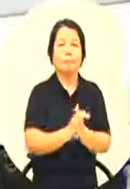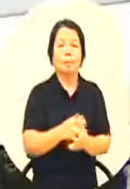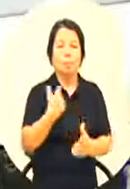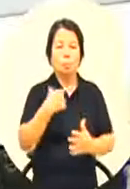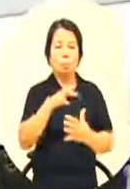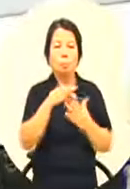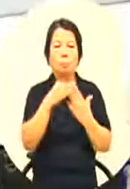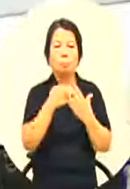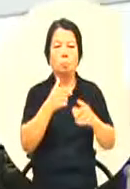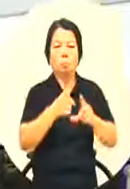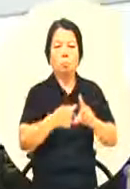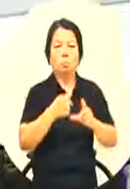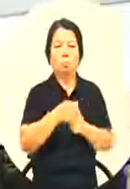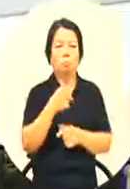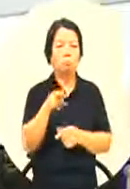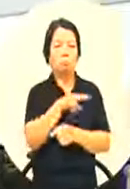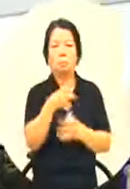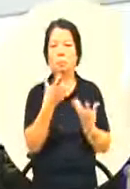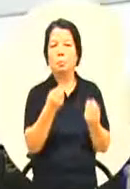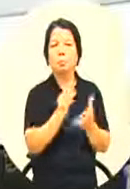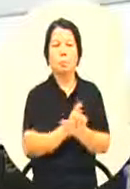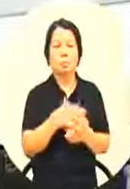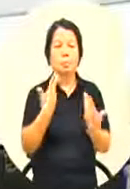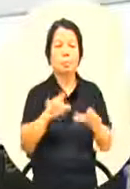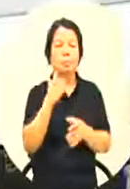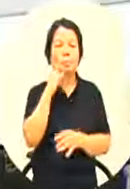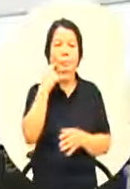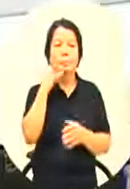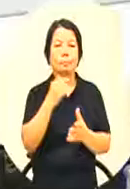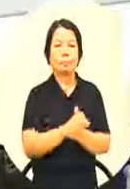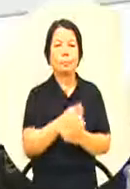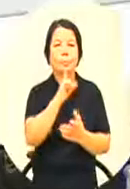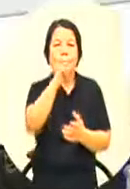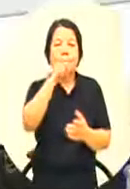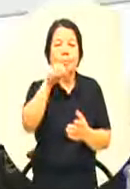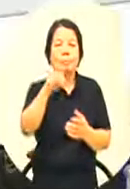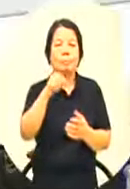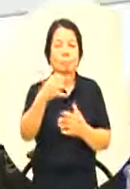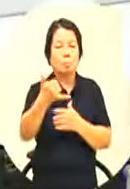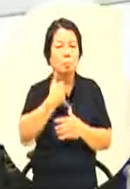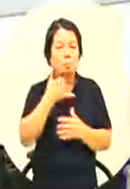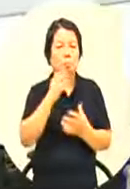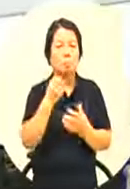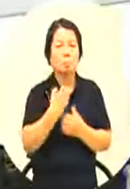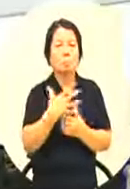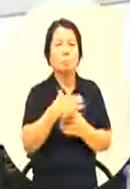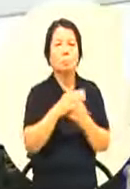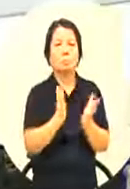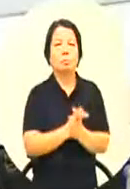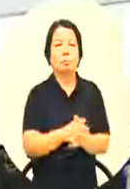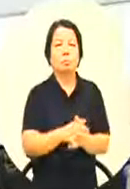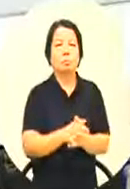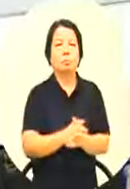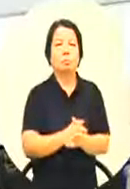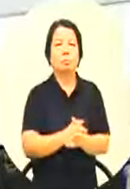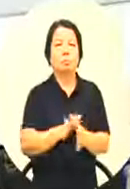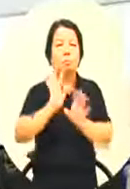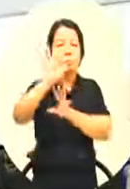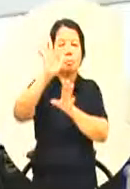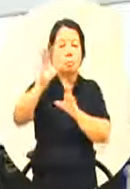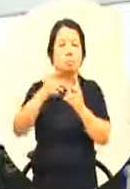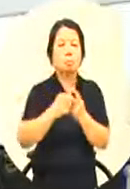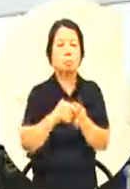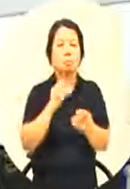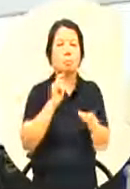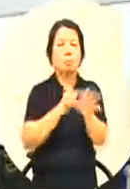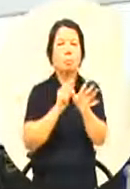的很多家长来投诉很多家长来澄清包括我们排球手球还有我们